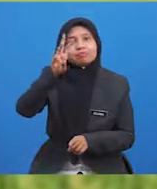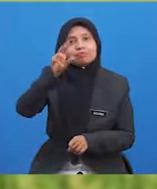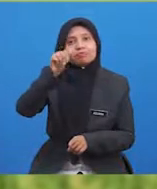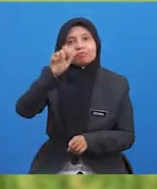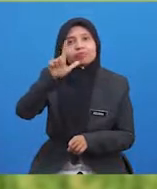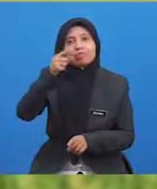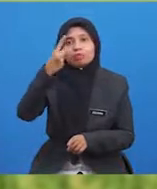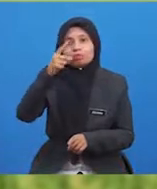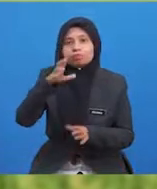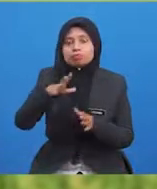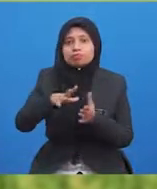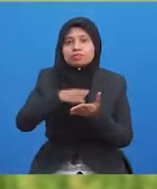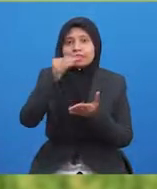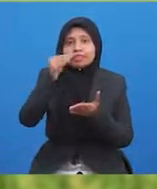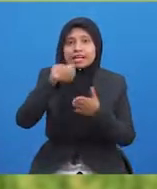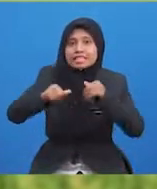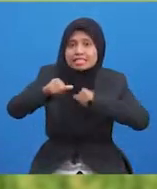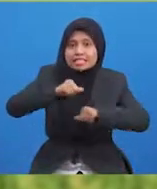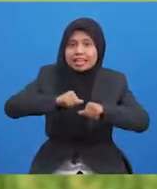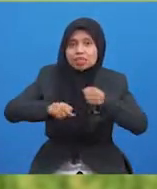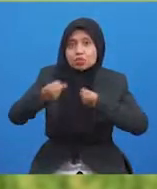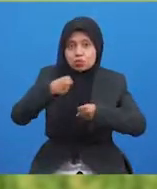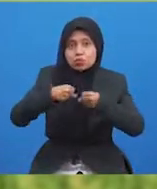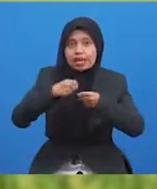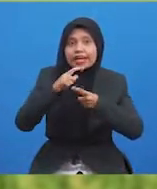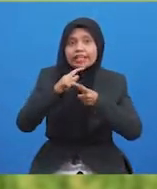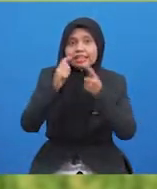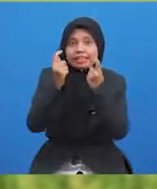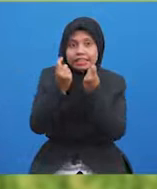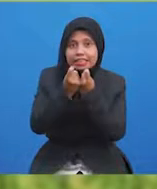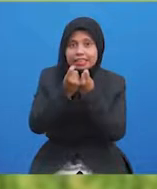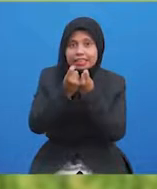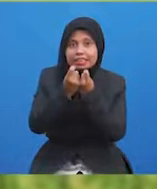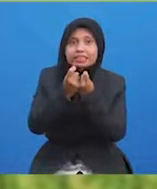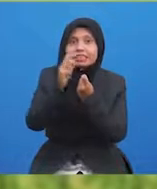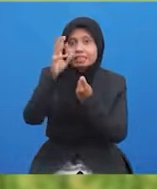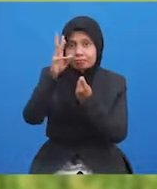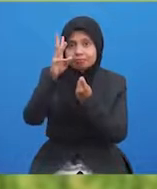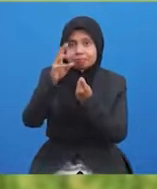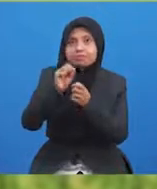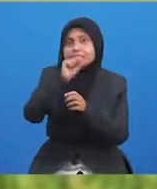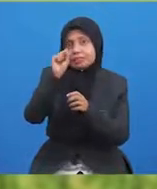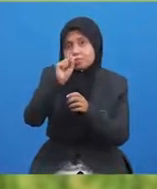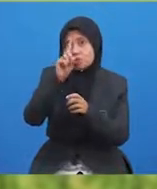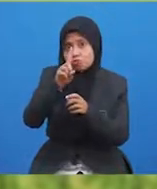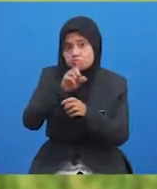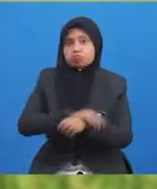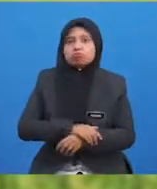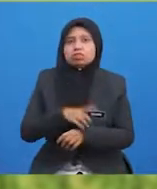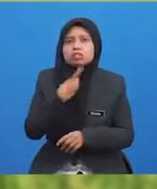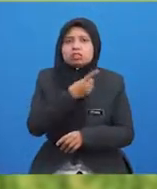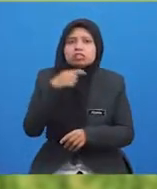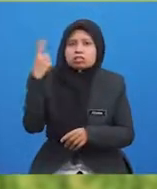pembelajaran bagi mata pelajaran sains sukan tingkatan 6 semesta 1, Kita sering menyaksikan